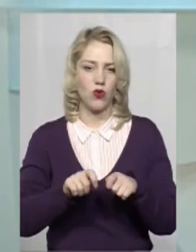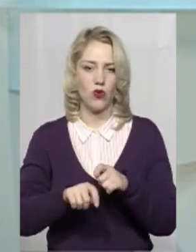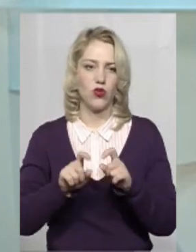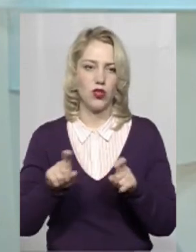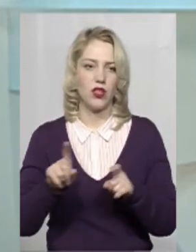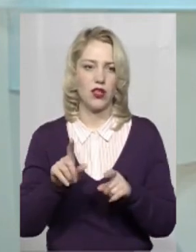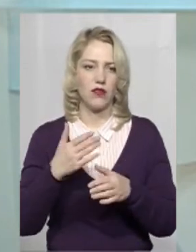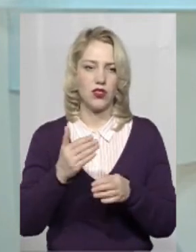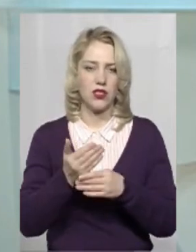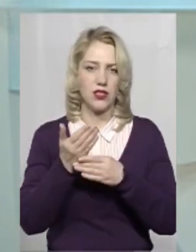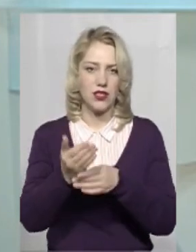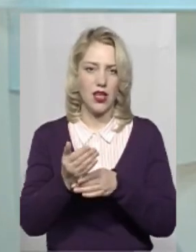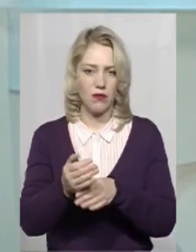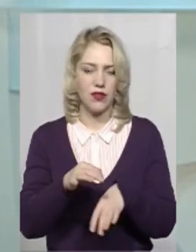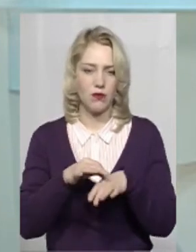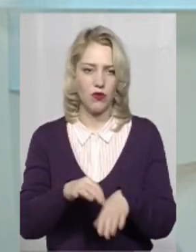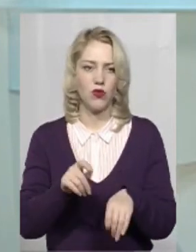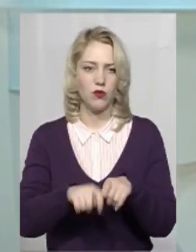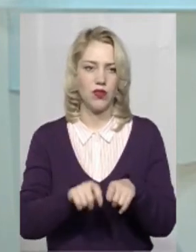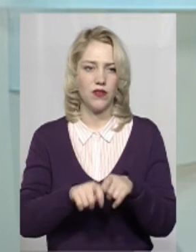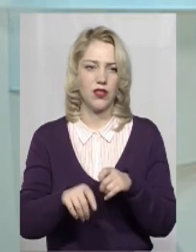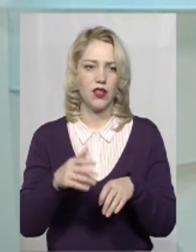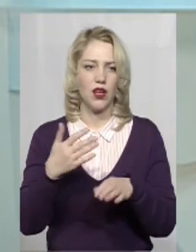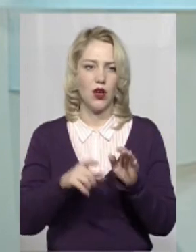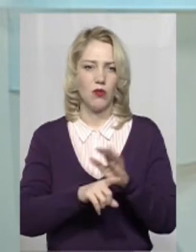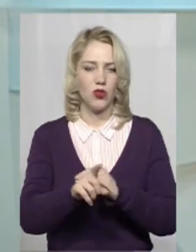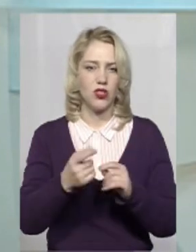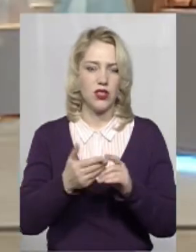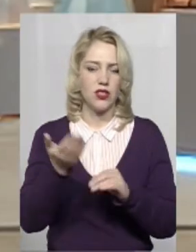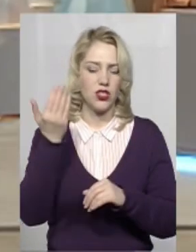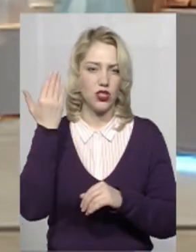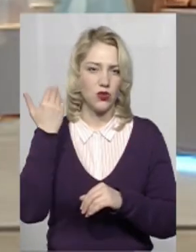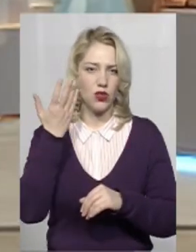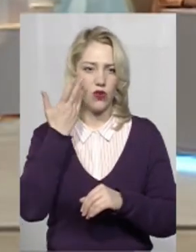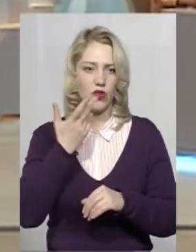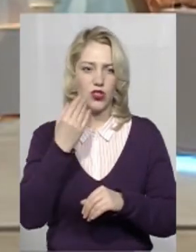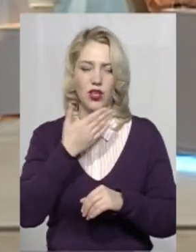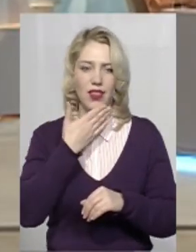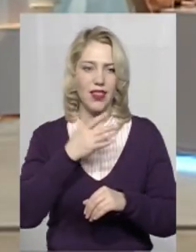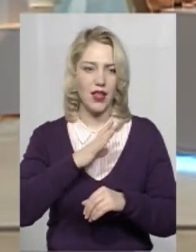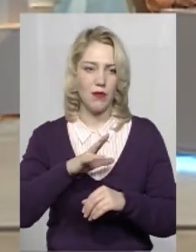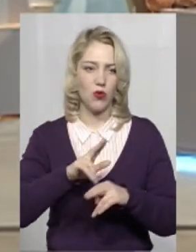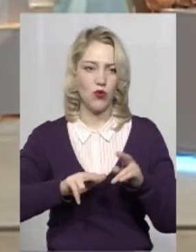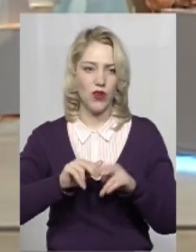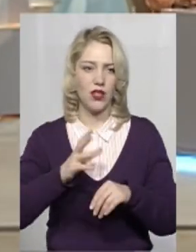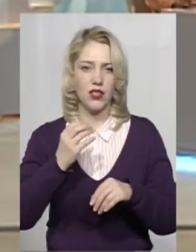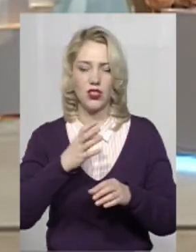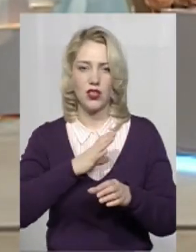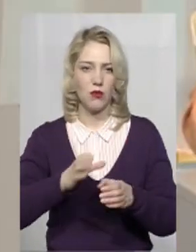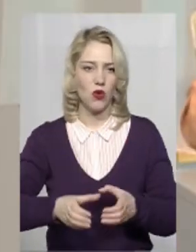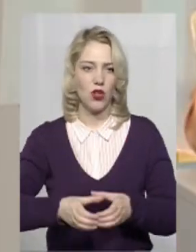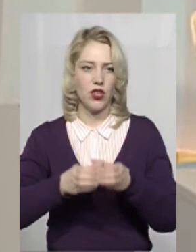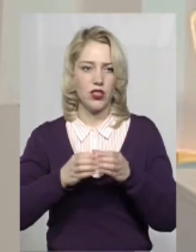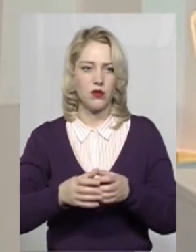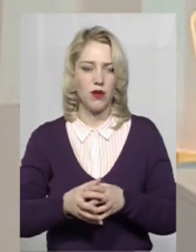купу запитів, проводять перевірки. Перевірки почалися ще тоді, коли ще палац навіть не почав будувати, навіть ще не забили першу палець. Саме того